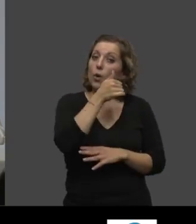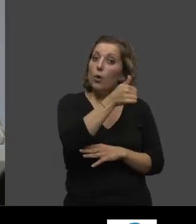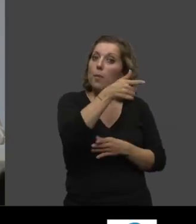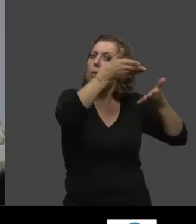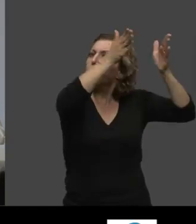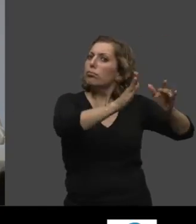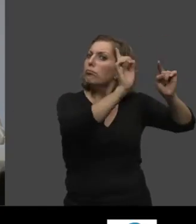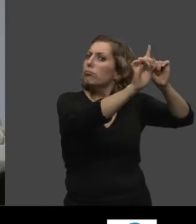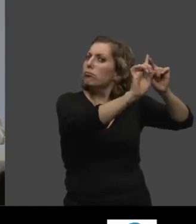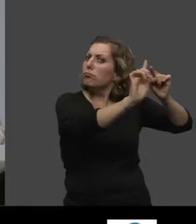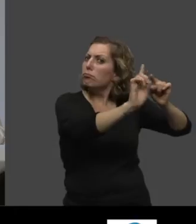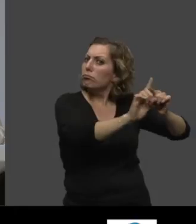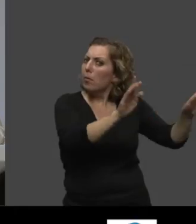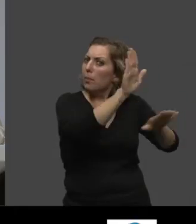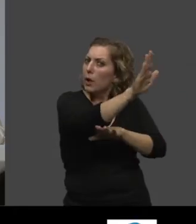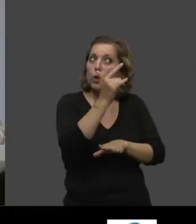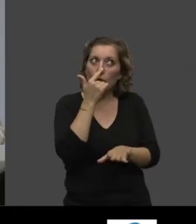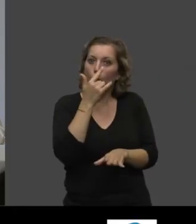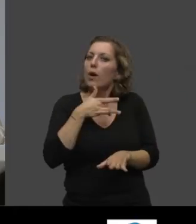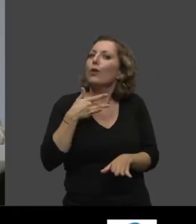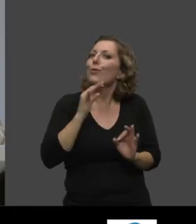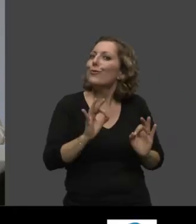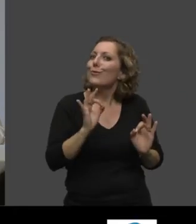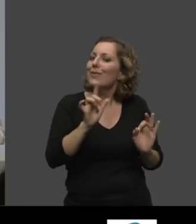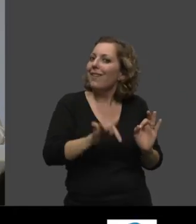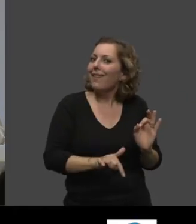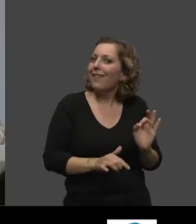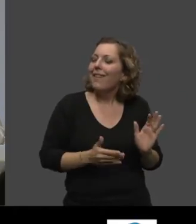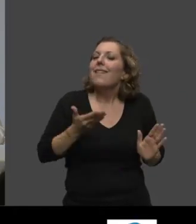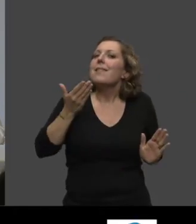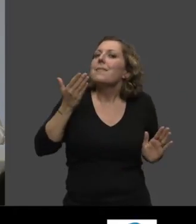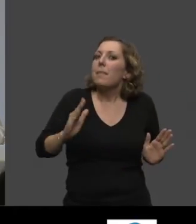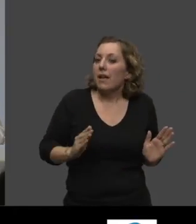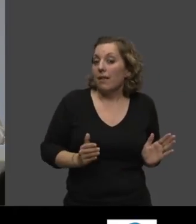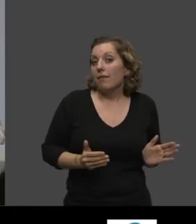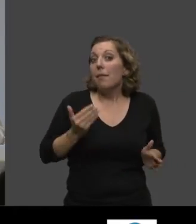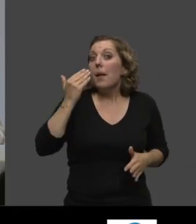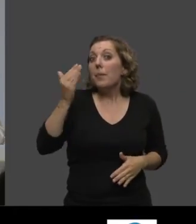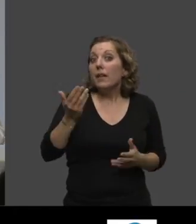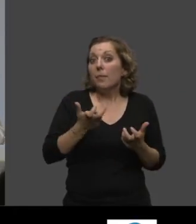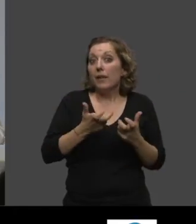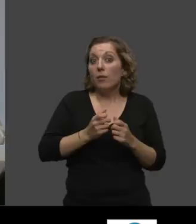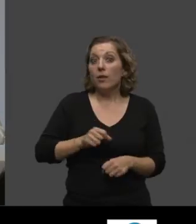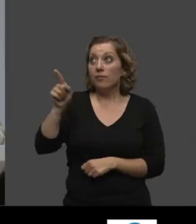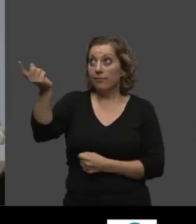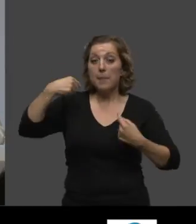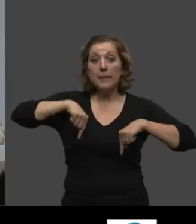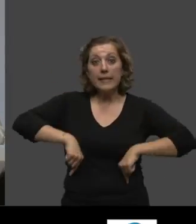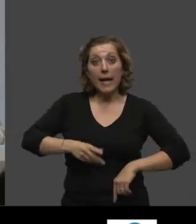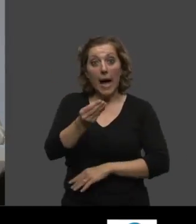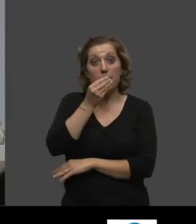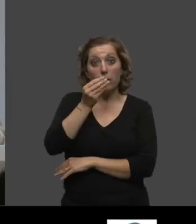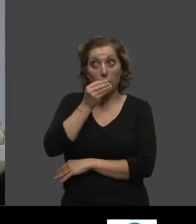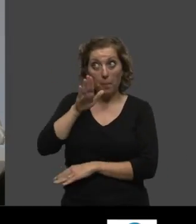décide des choses qui sont souvent très intéressantes. Mais quand il a en face de lui le ministère de l